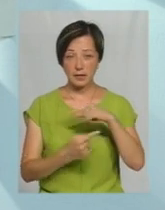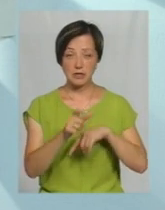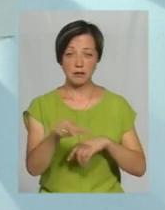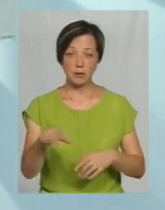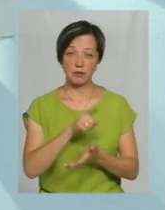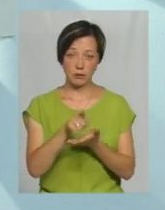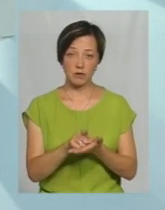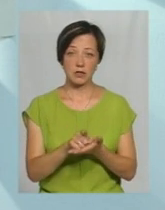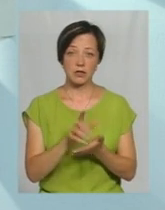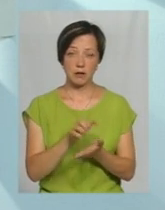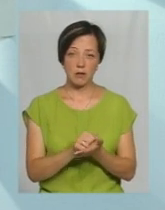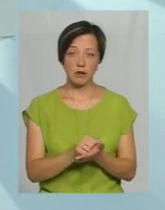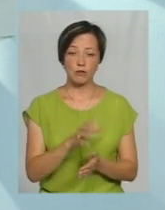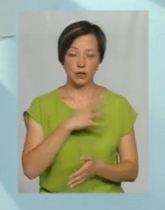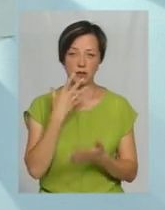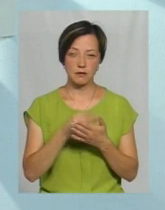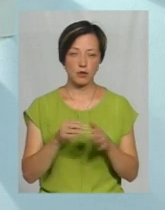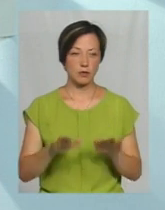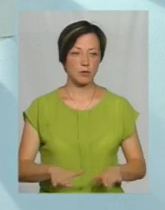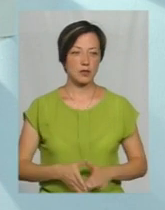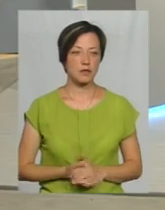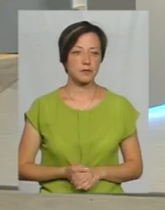займатися і бути на своєму місці.